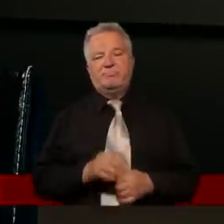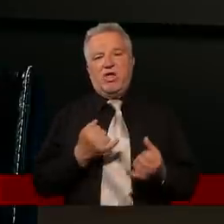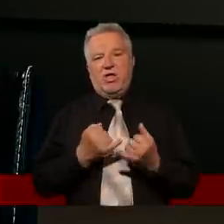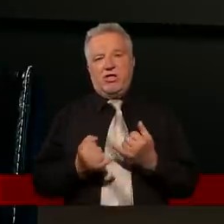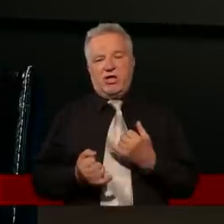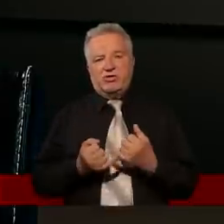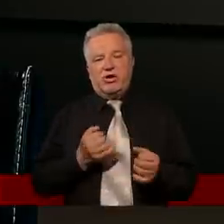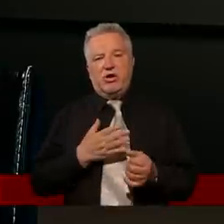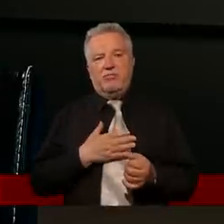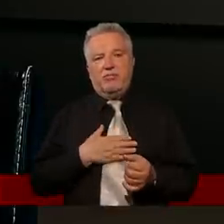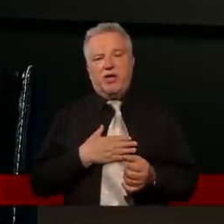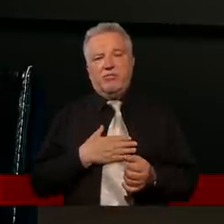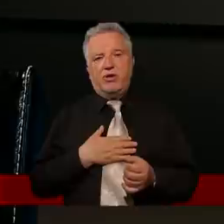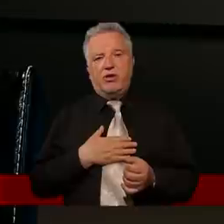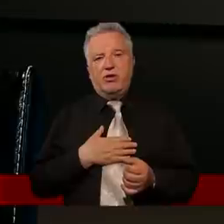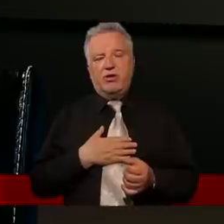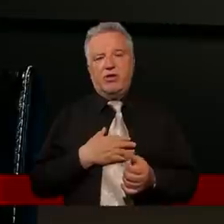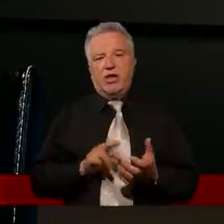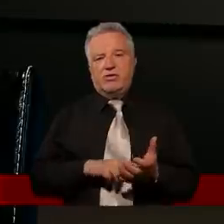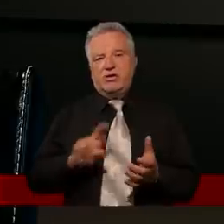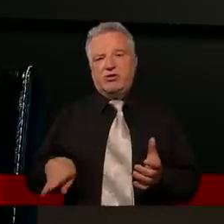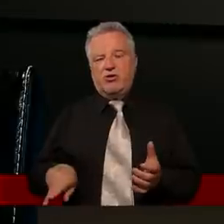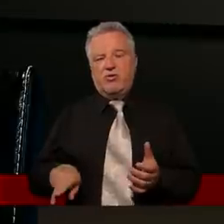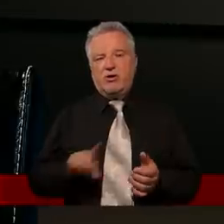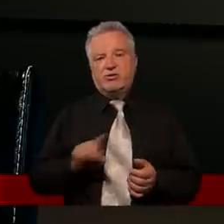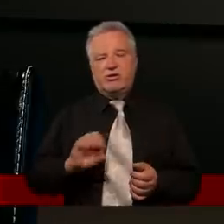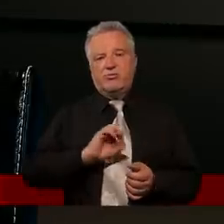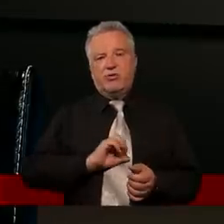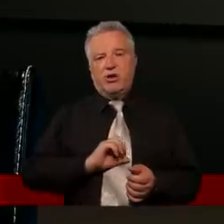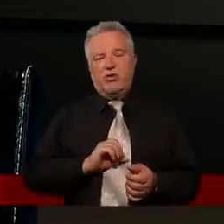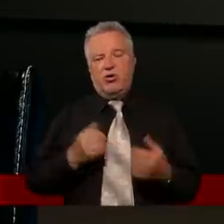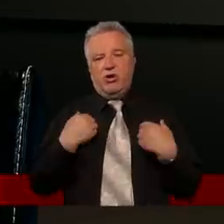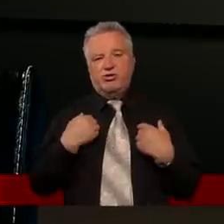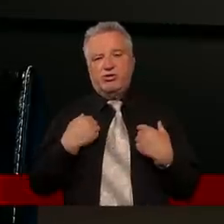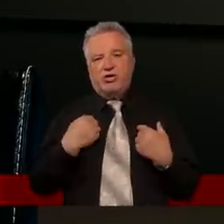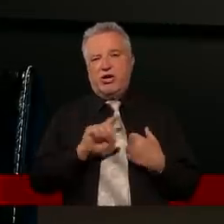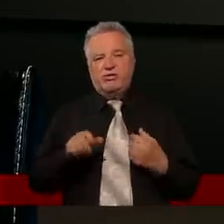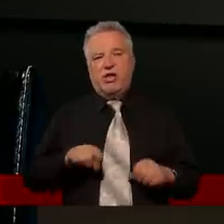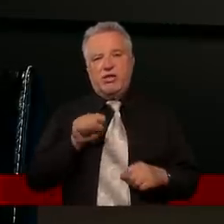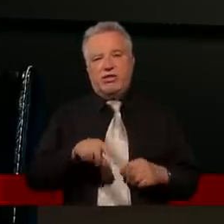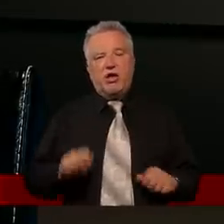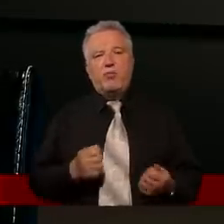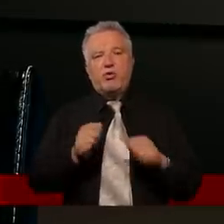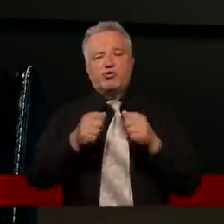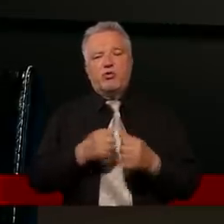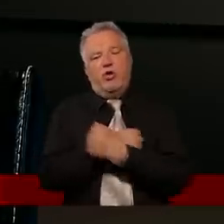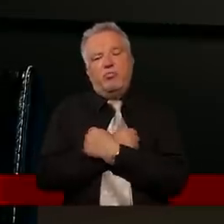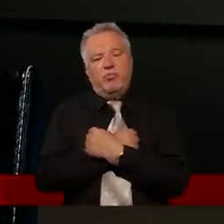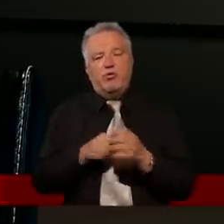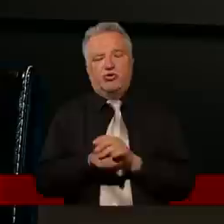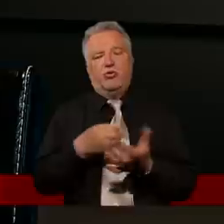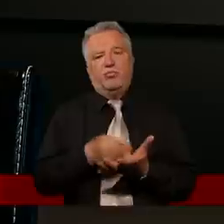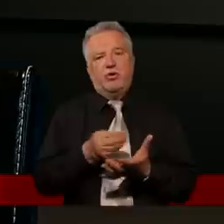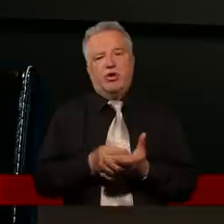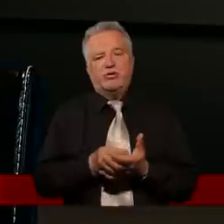Jeżeli faktycznie mamy wyrzec się ze swojego życia, tych bożków duszy, czy to będzie miłość do pieniędzy, czy to